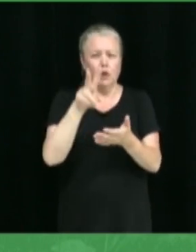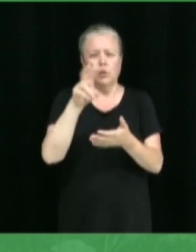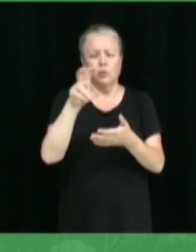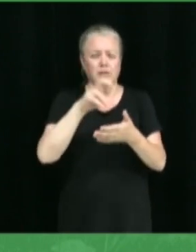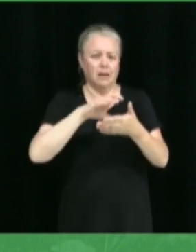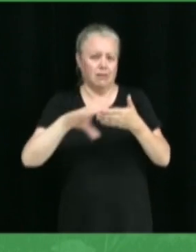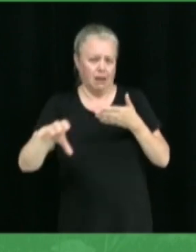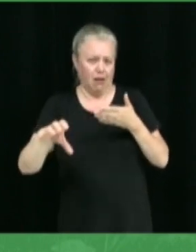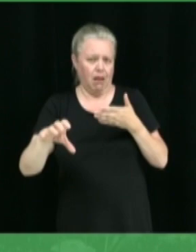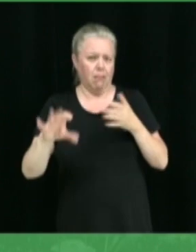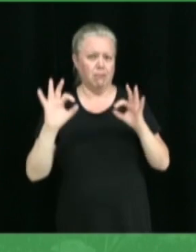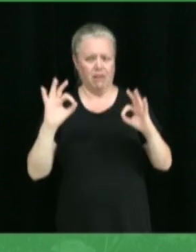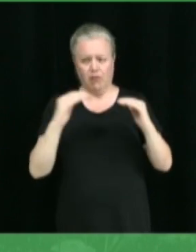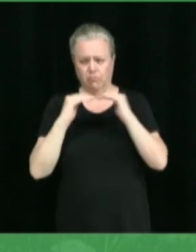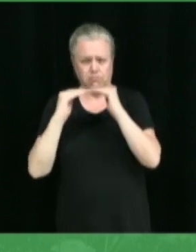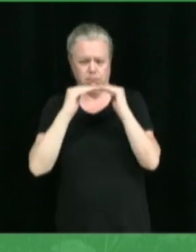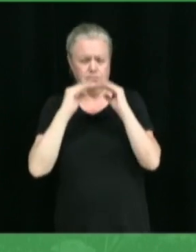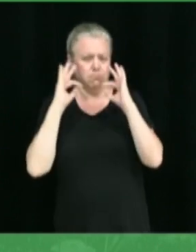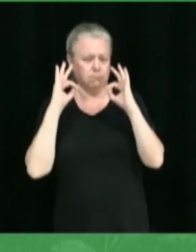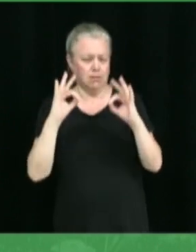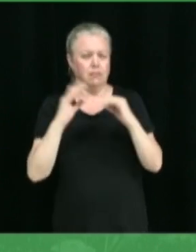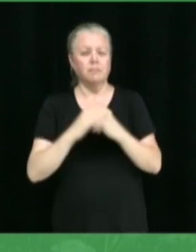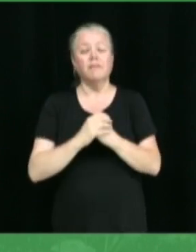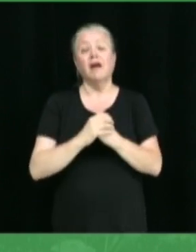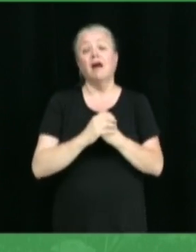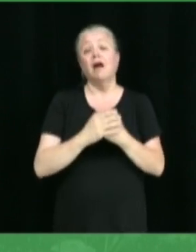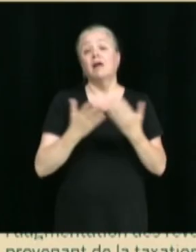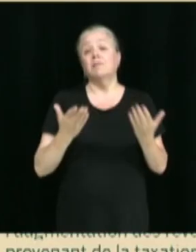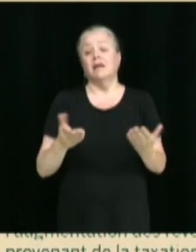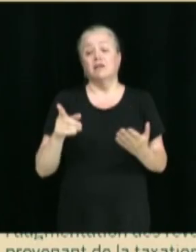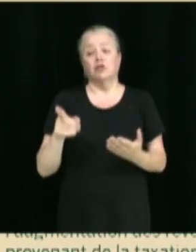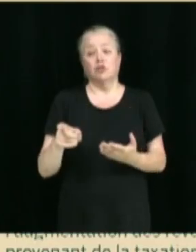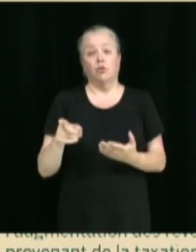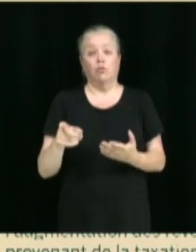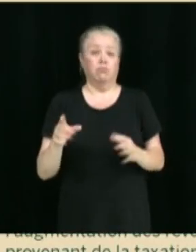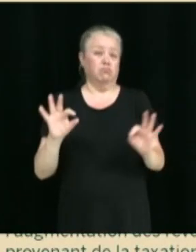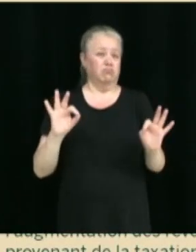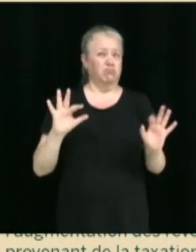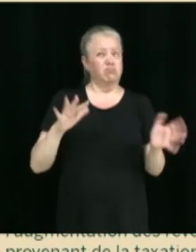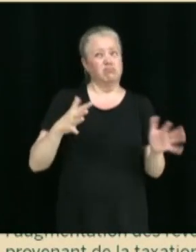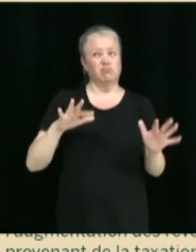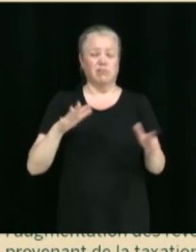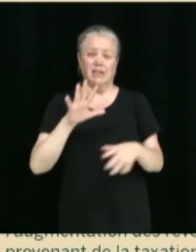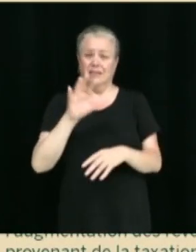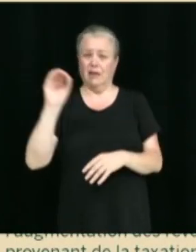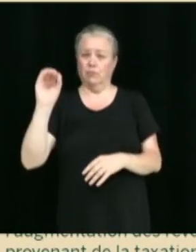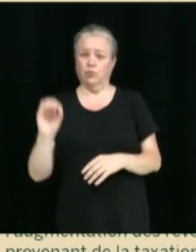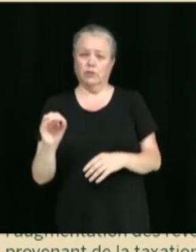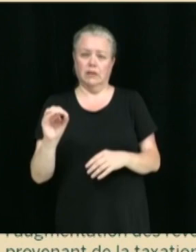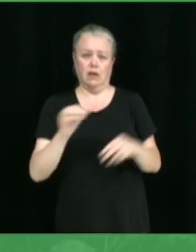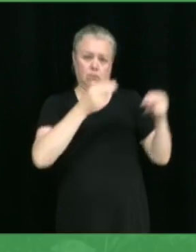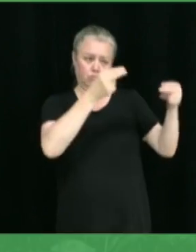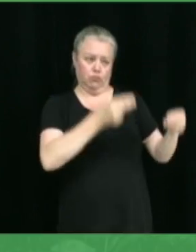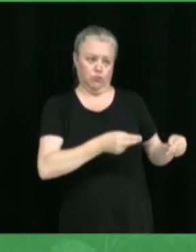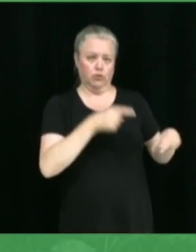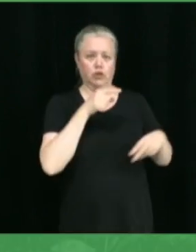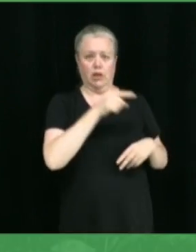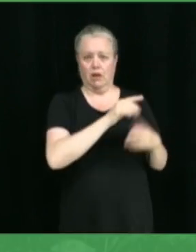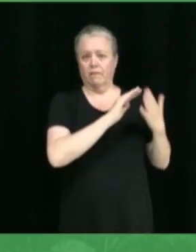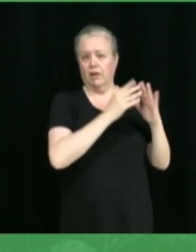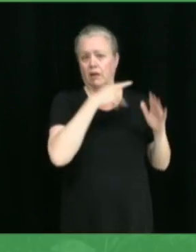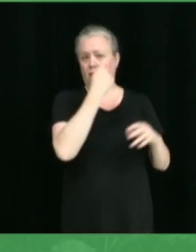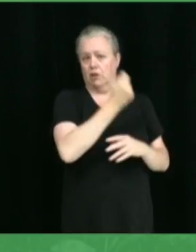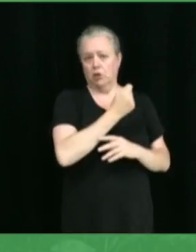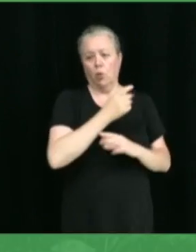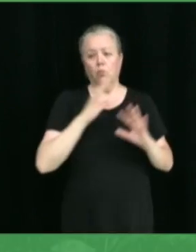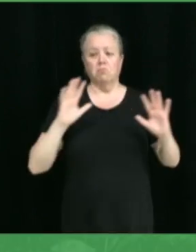si on regarde de façon consolidée, ce qui représente grosso modo 5 % du budget de la Ville de Victoriaville, ce qui est une bonne